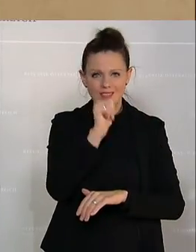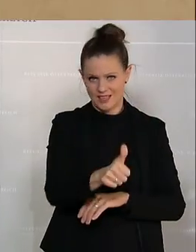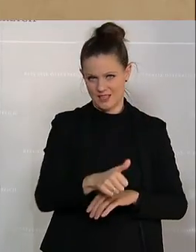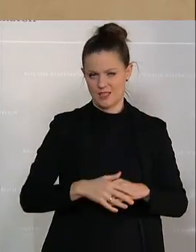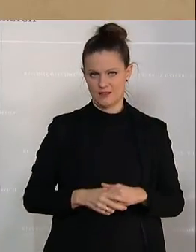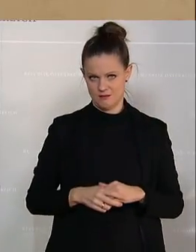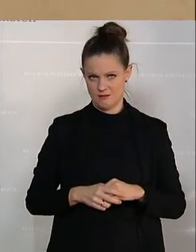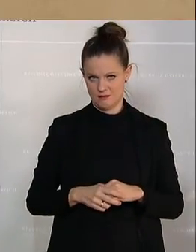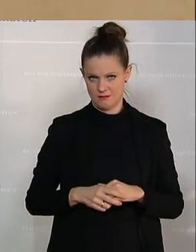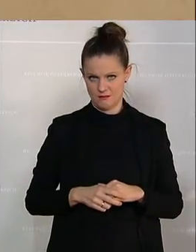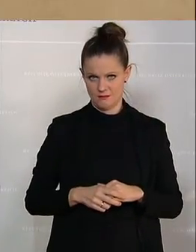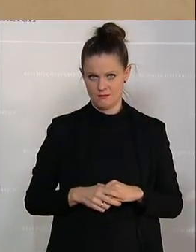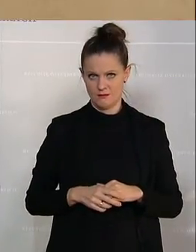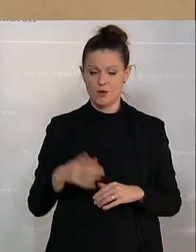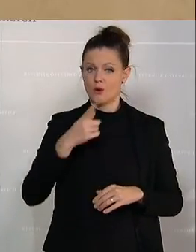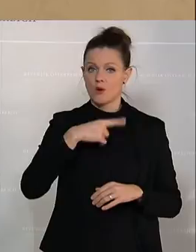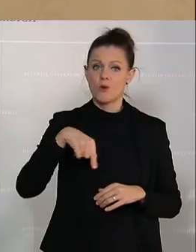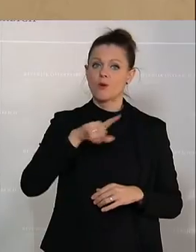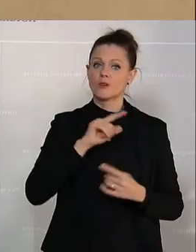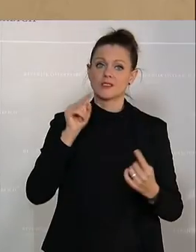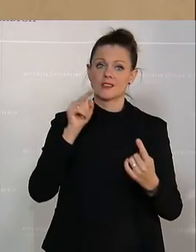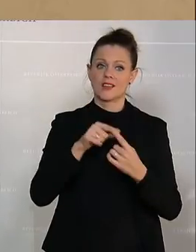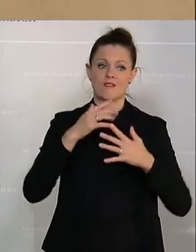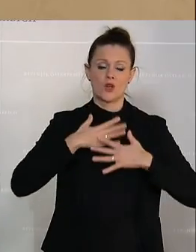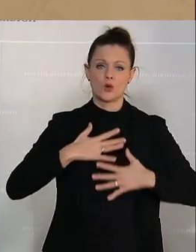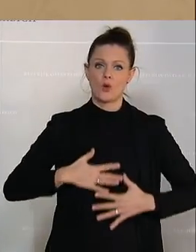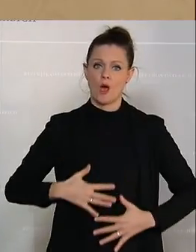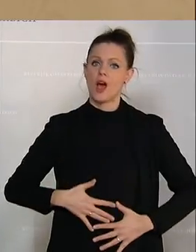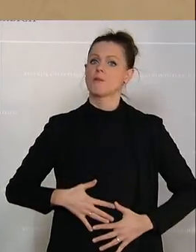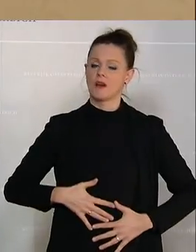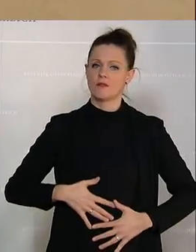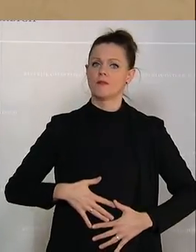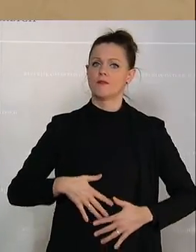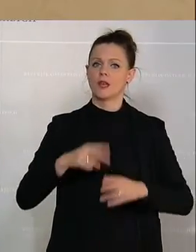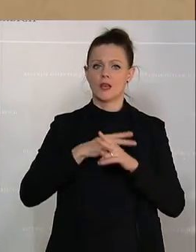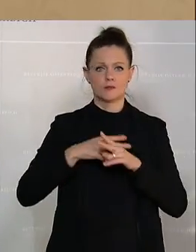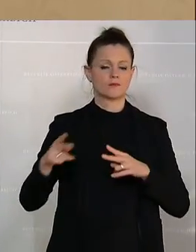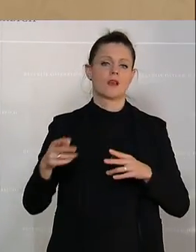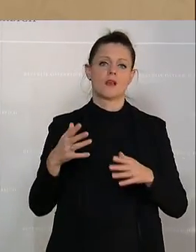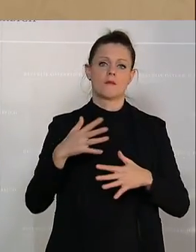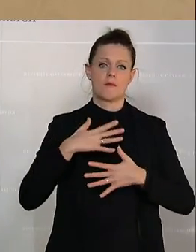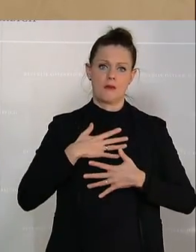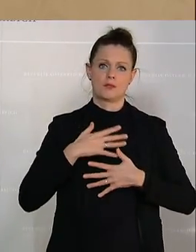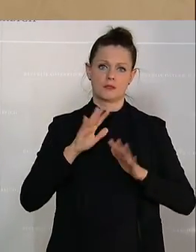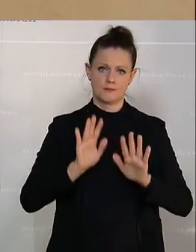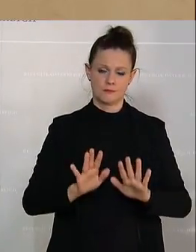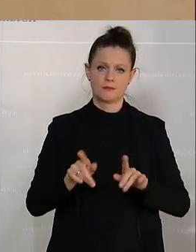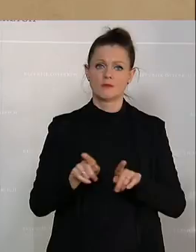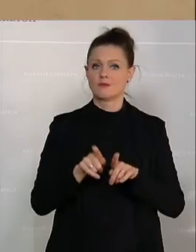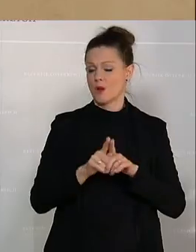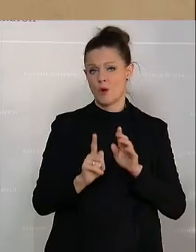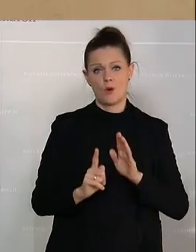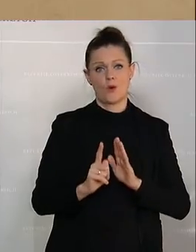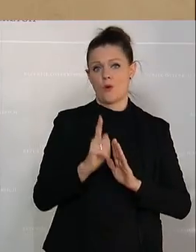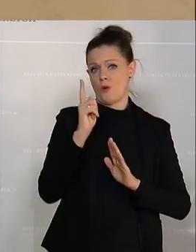Uns allen geht es um die körperliche Unversehrtheit. Und die höchste Wahrscheinlichkeit auf körperliche Unversehrtheit hat man,